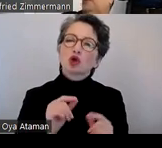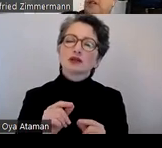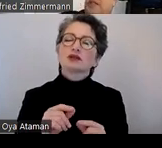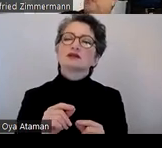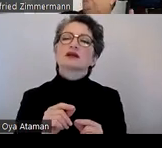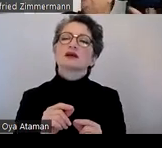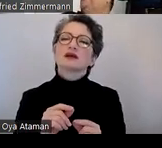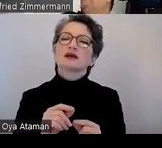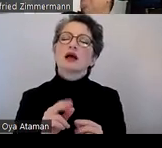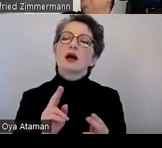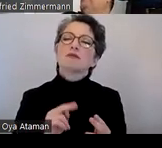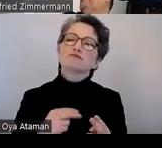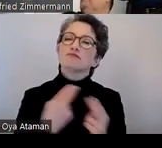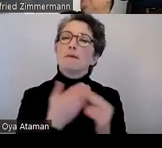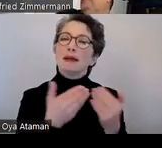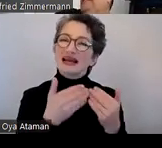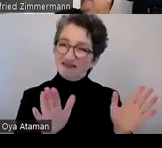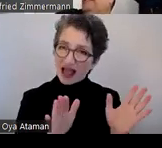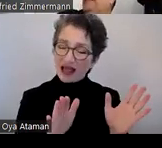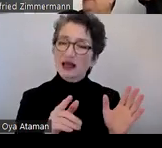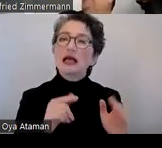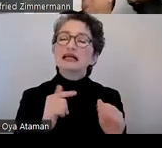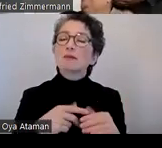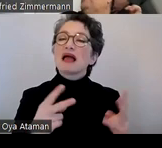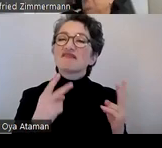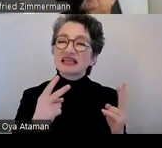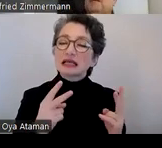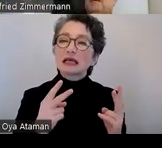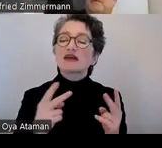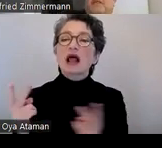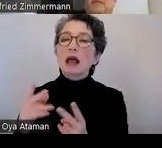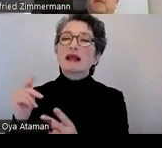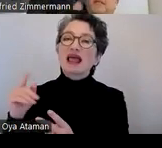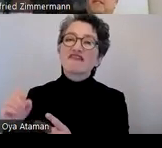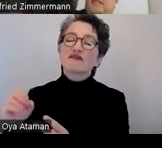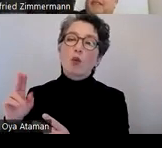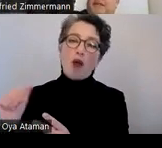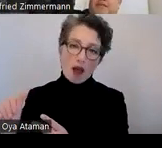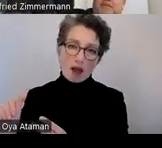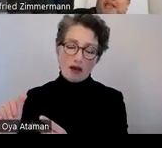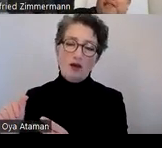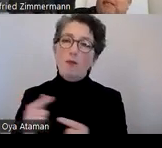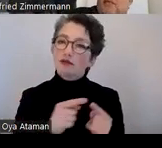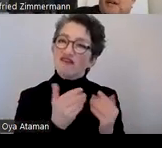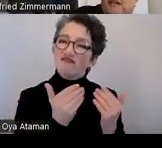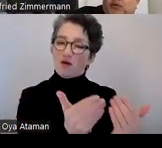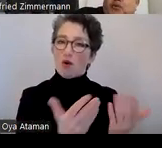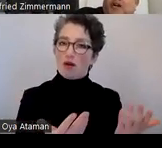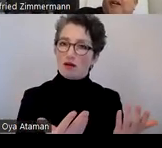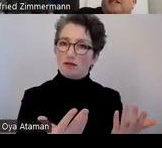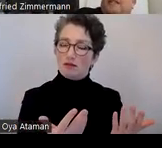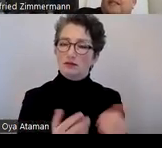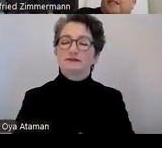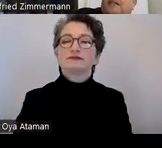also es muss barrierefrei sein ist egal welches PDF aber wie gesagt PDF Format